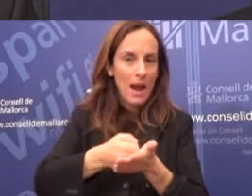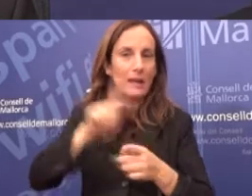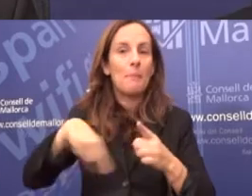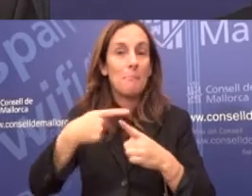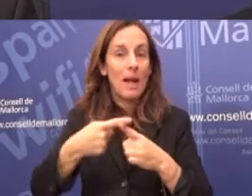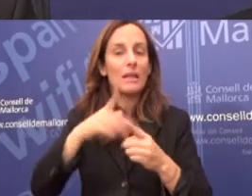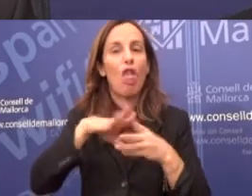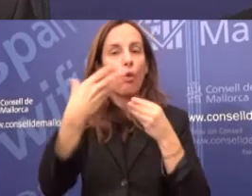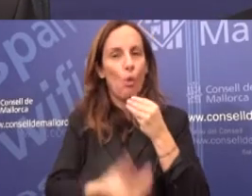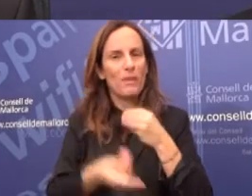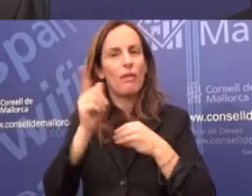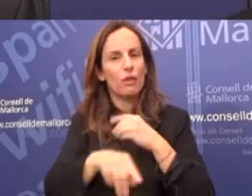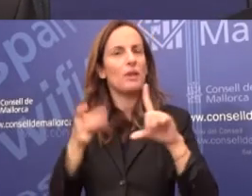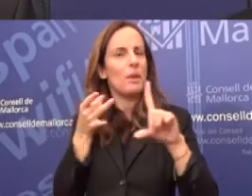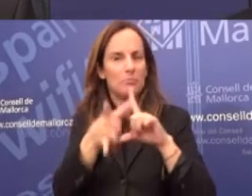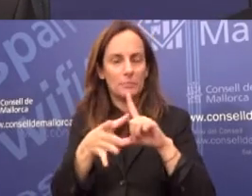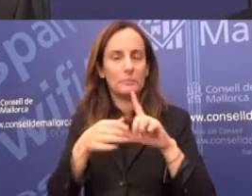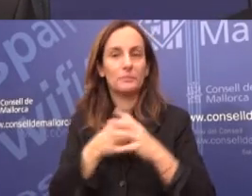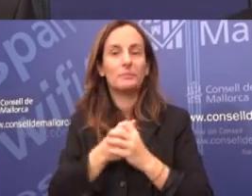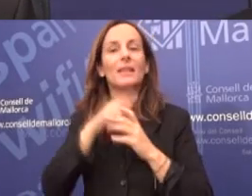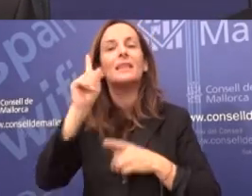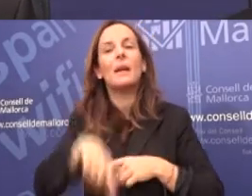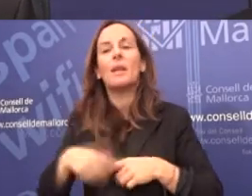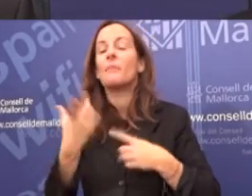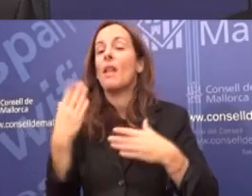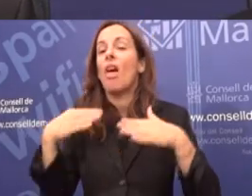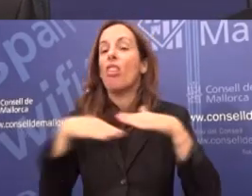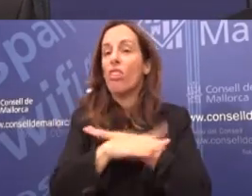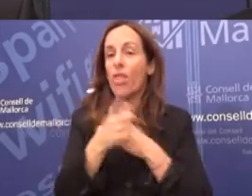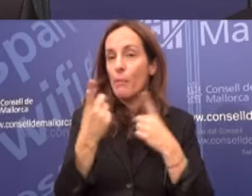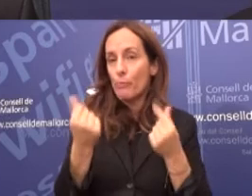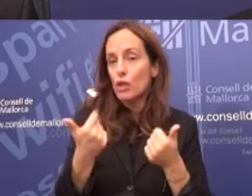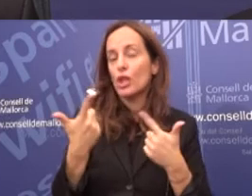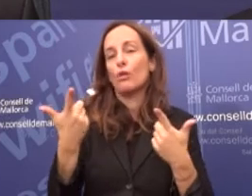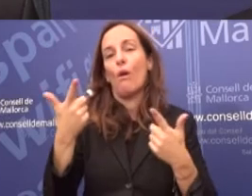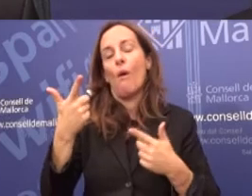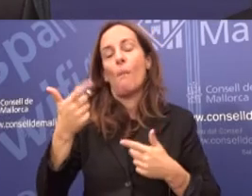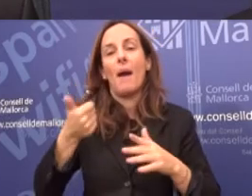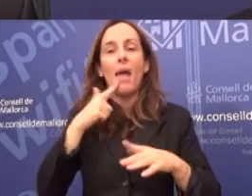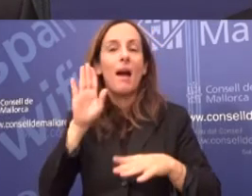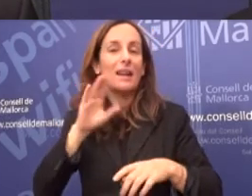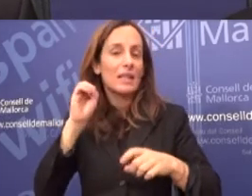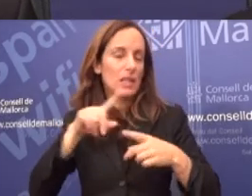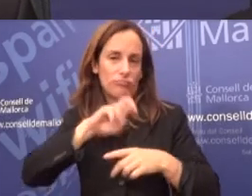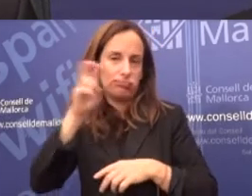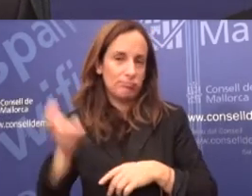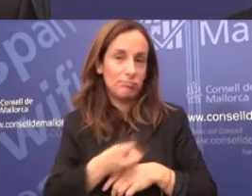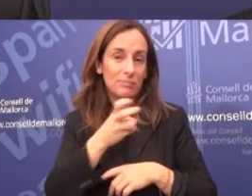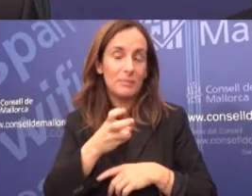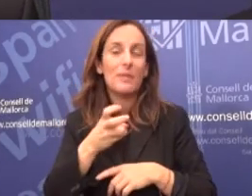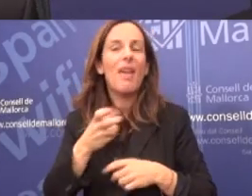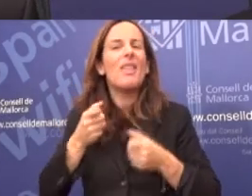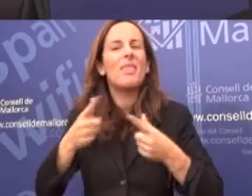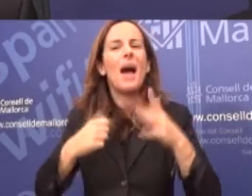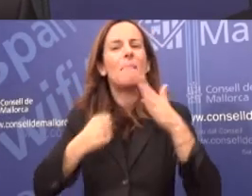'altra presentar tota la documentació necessària, depòsits de fiances de contrates, depòsits de fiances de residus, etc.